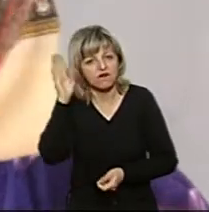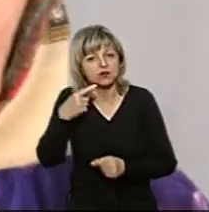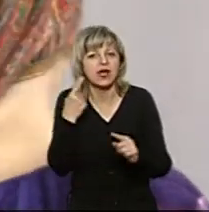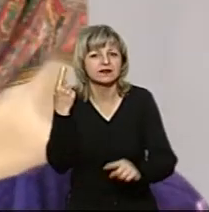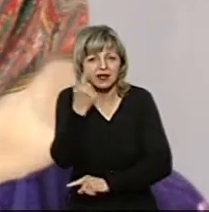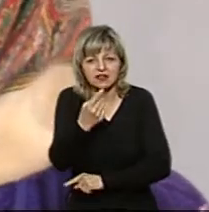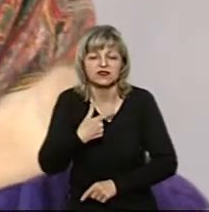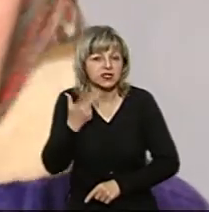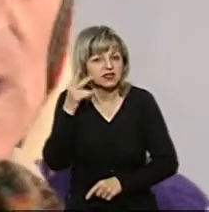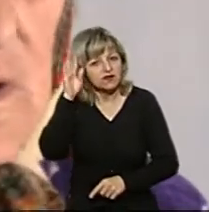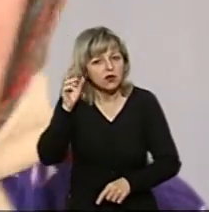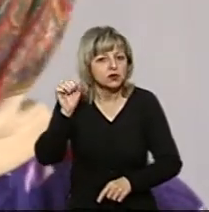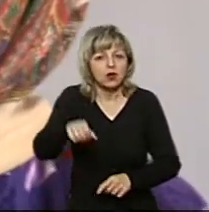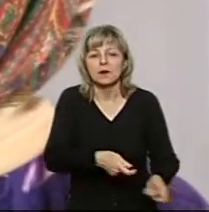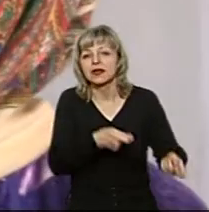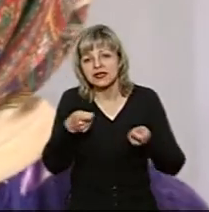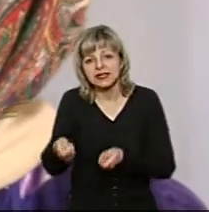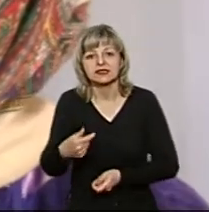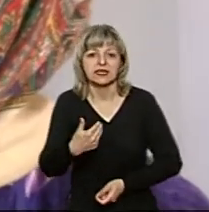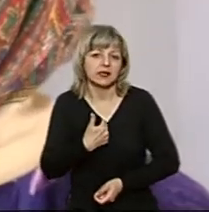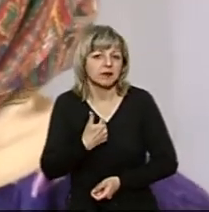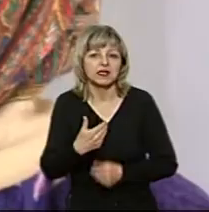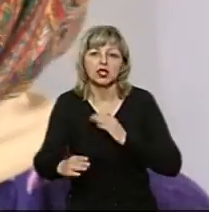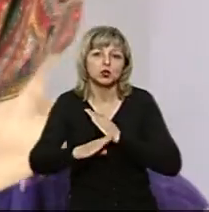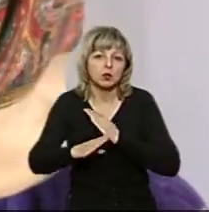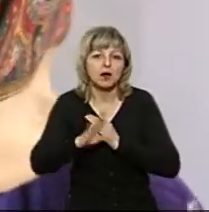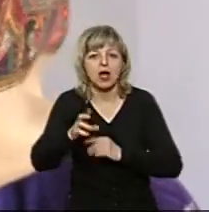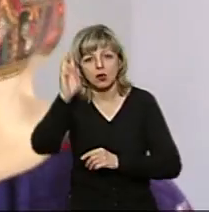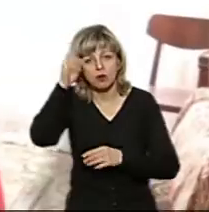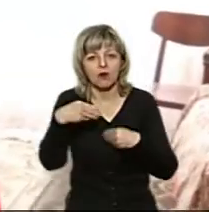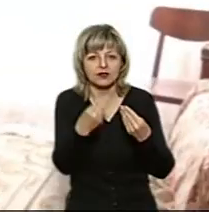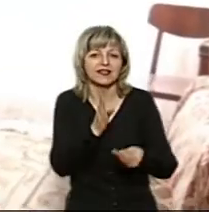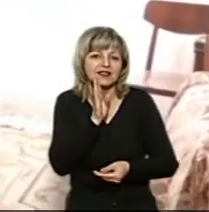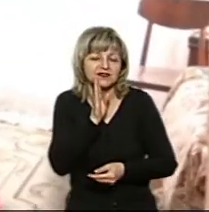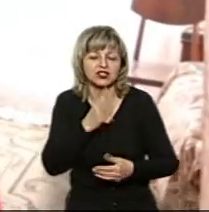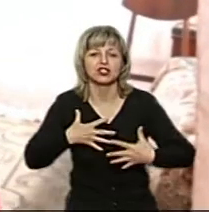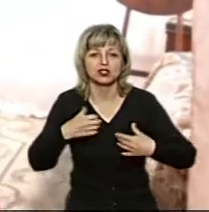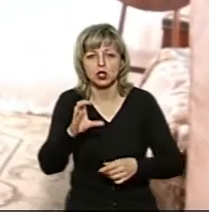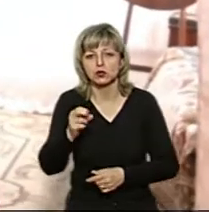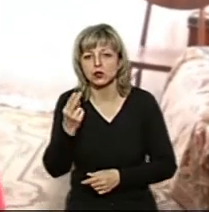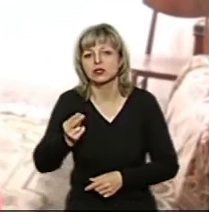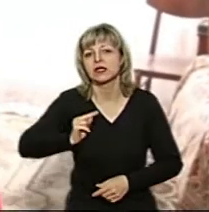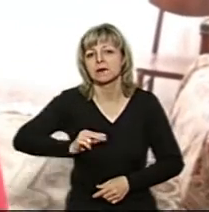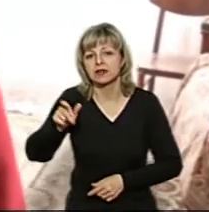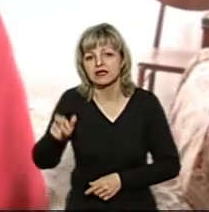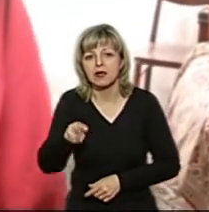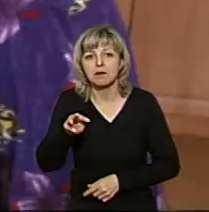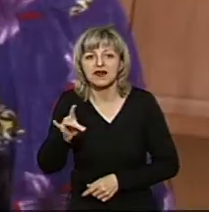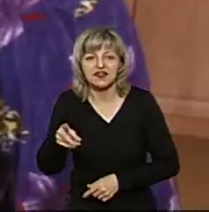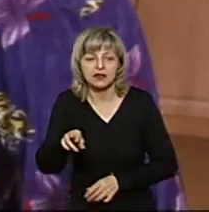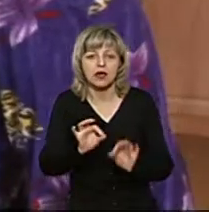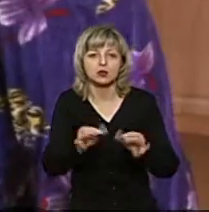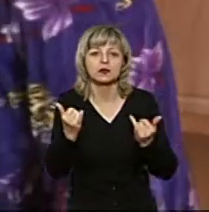Вона мені завжди воду, і вона мені допомагає, і Бог дає здоров'я». Соціальна робітниця Марія Подковиріна